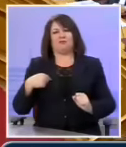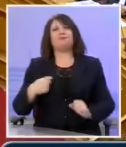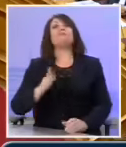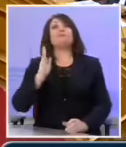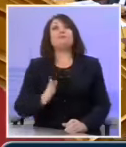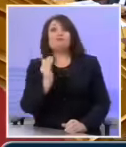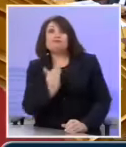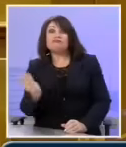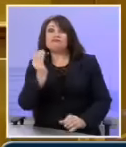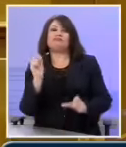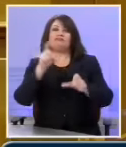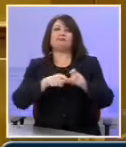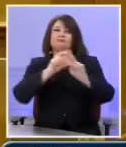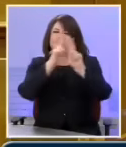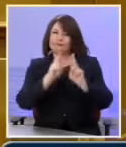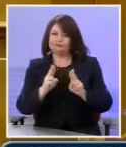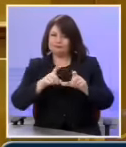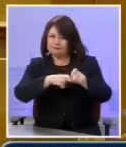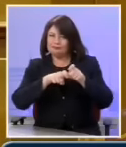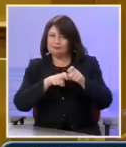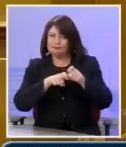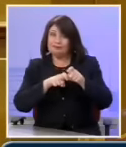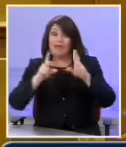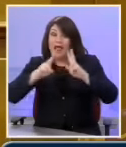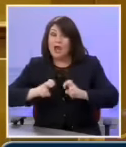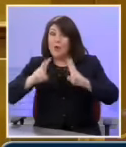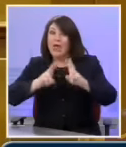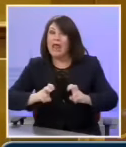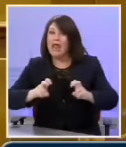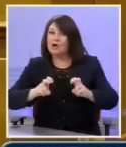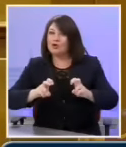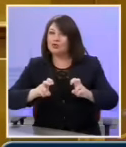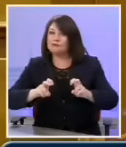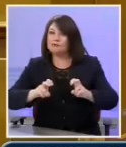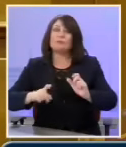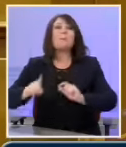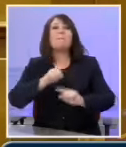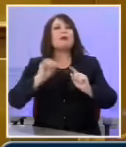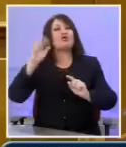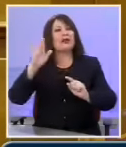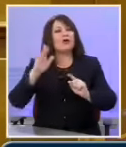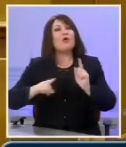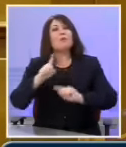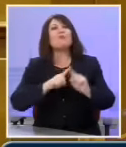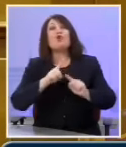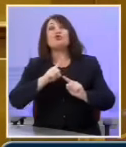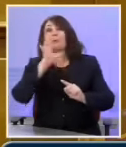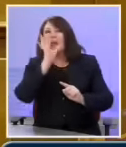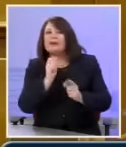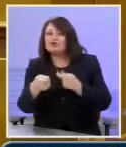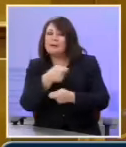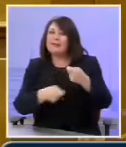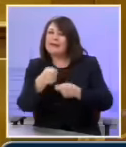ελεκτική εταιρεία η εντορή να διενεργήσει έλεγχο και να λέει με έκθεσή της ποιος είναι ο πραγματικός επιχειρηματίας